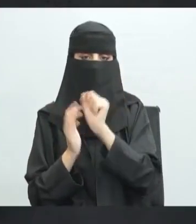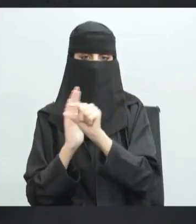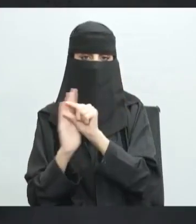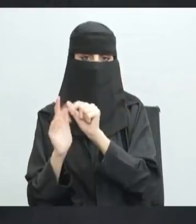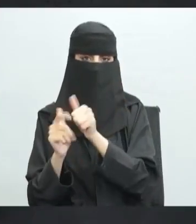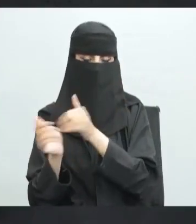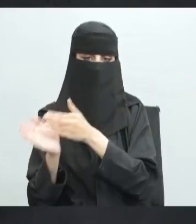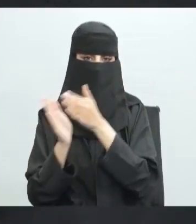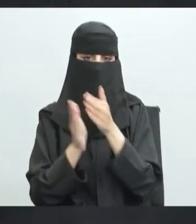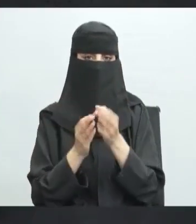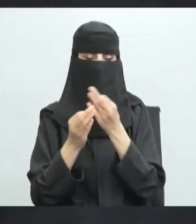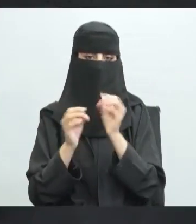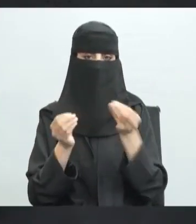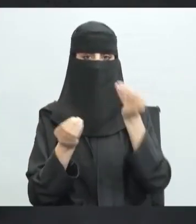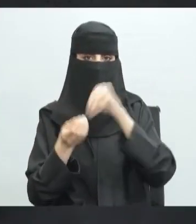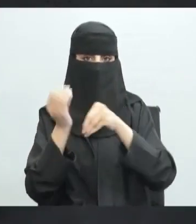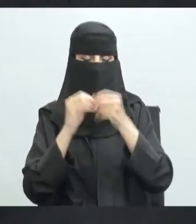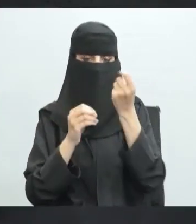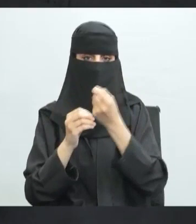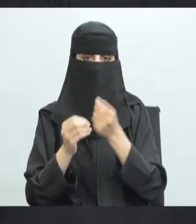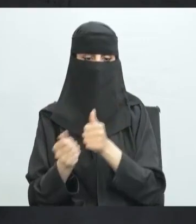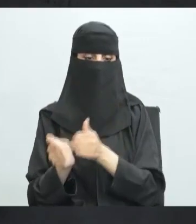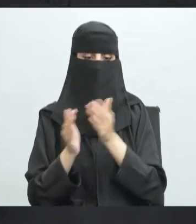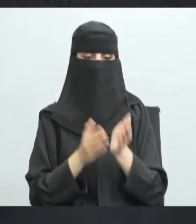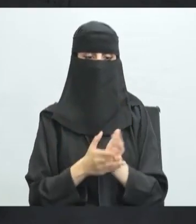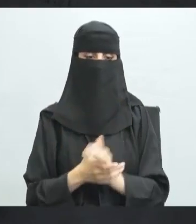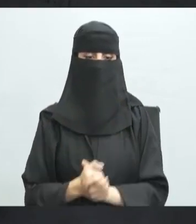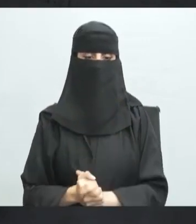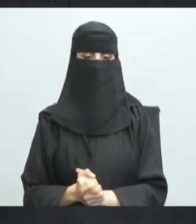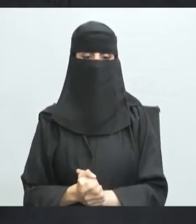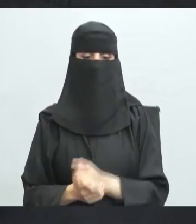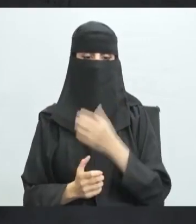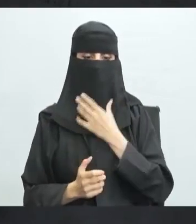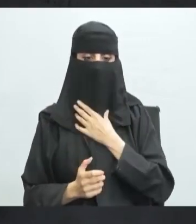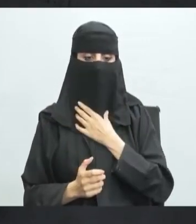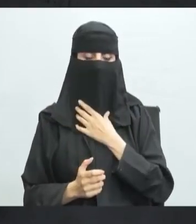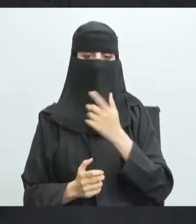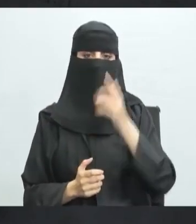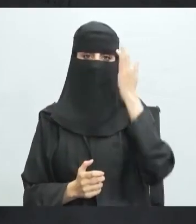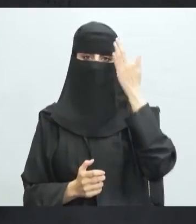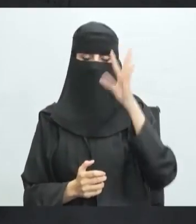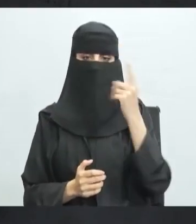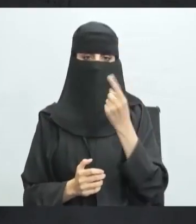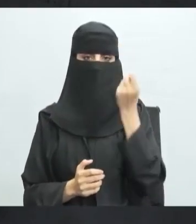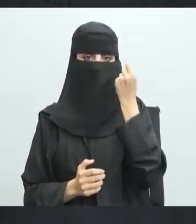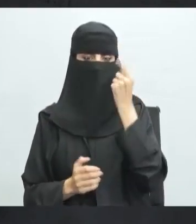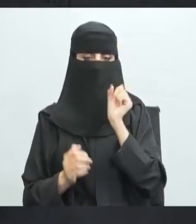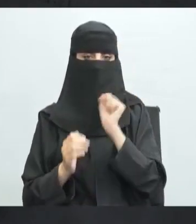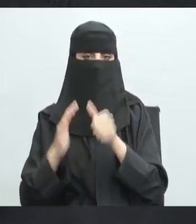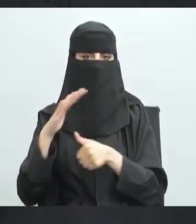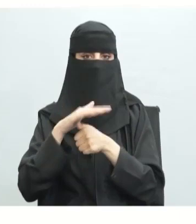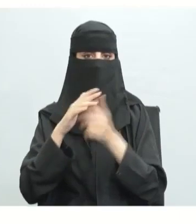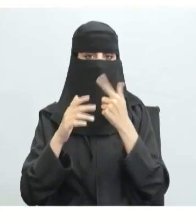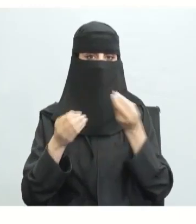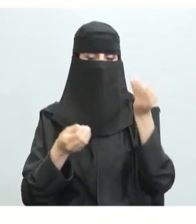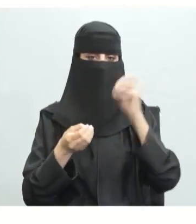ذاكرة ولخص أهم أفكار الموضوع التي وردت طبعاً بإمكانك أن تكتب فقط الأفكار الرئيسة وإمكانك أن تضيف أيضاً أفكار الثانوية إن